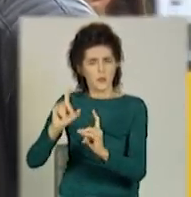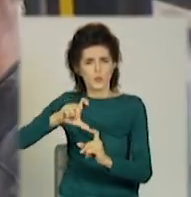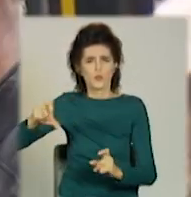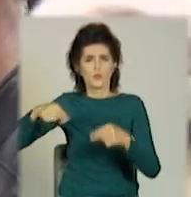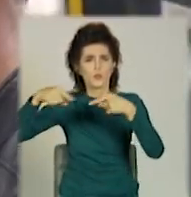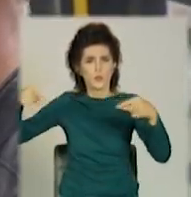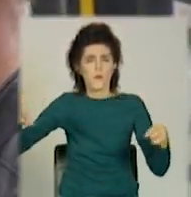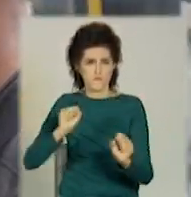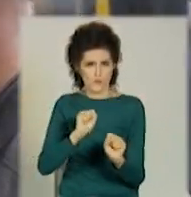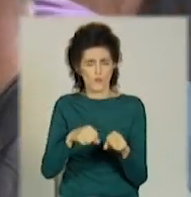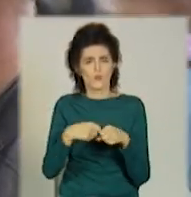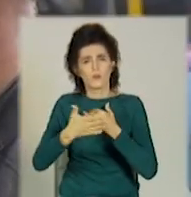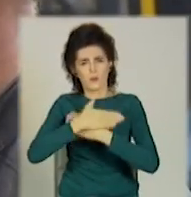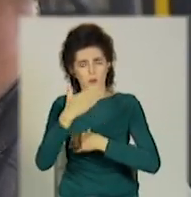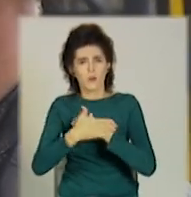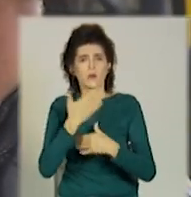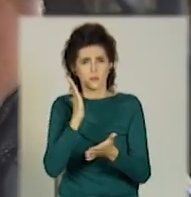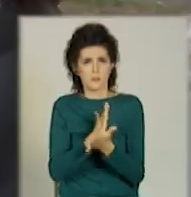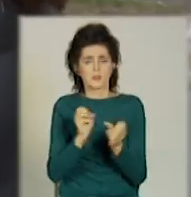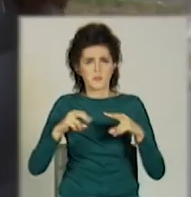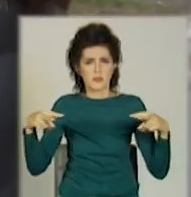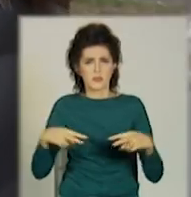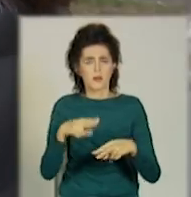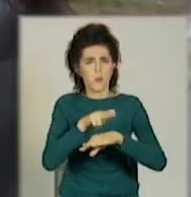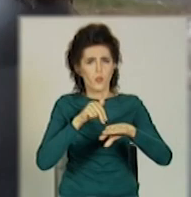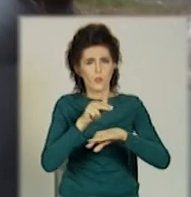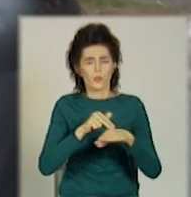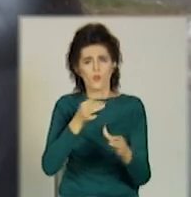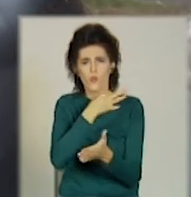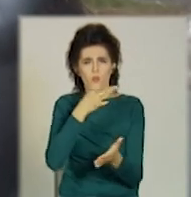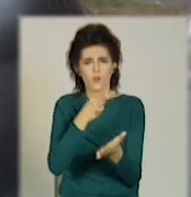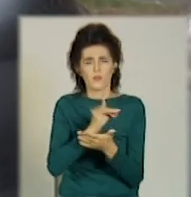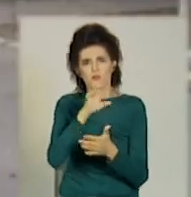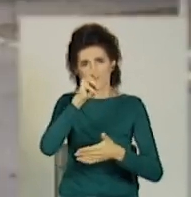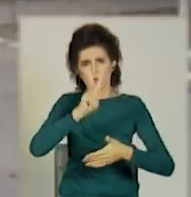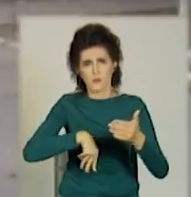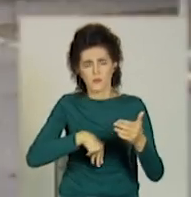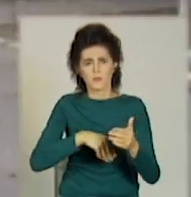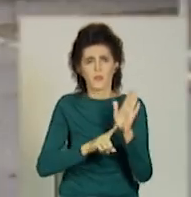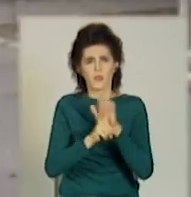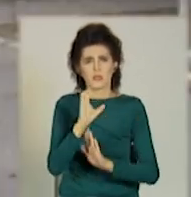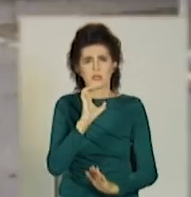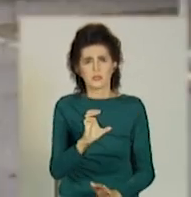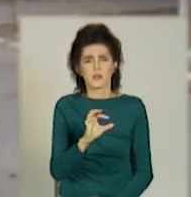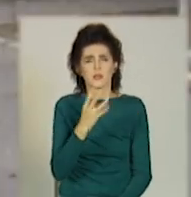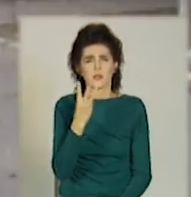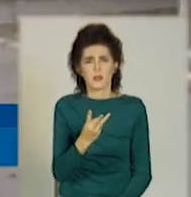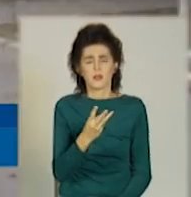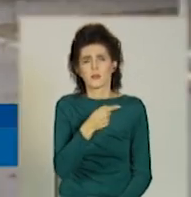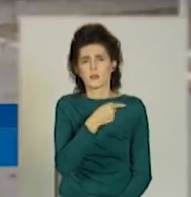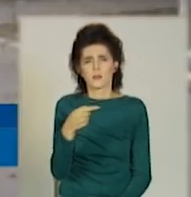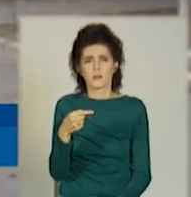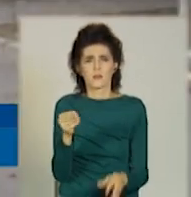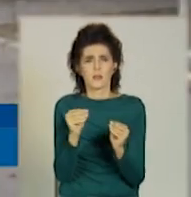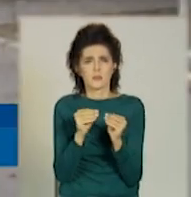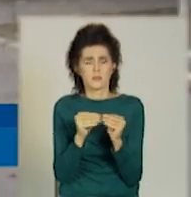кажуть поліцейські. Юридичні важелі для того є. Адмінвідповідальність та штраф. Від трьох до десяти